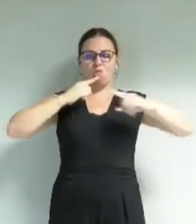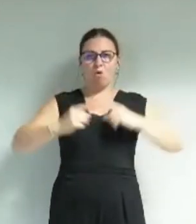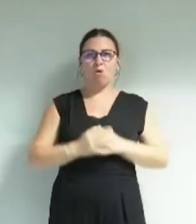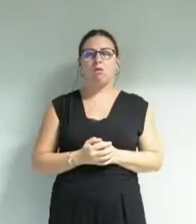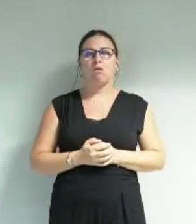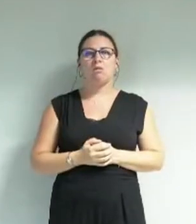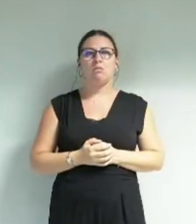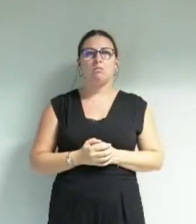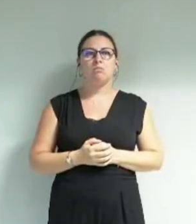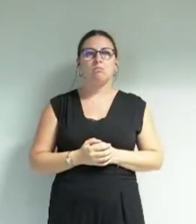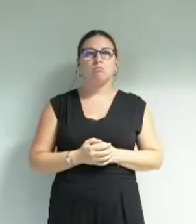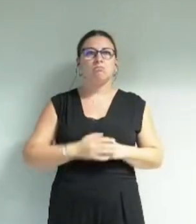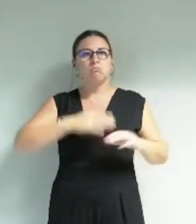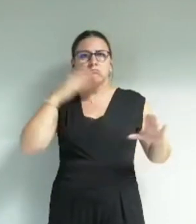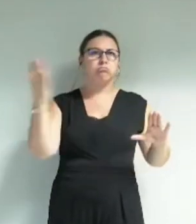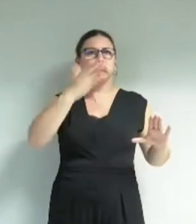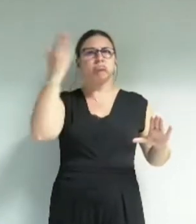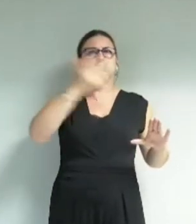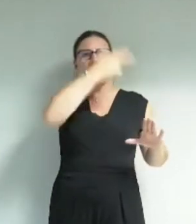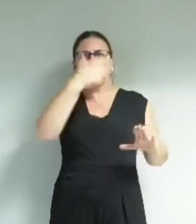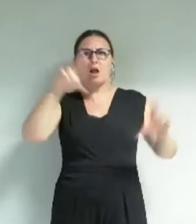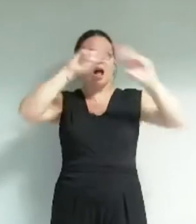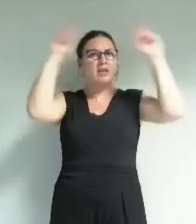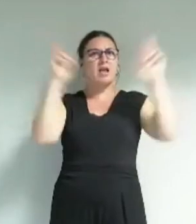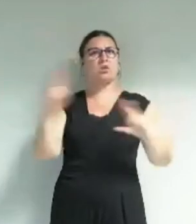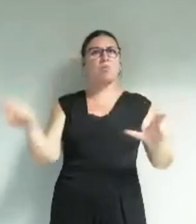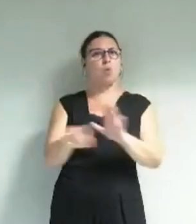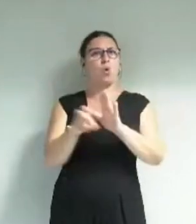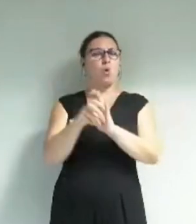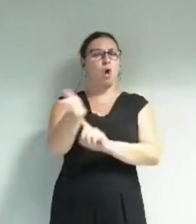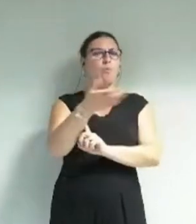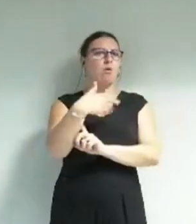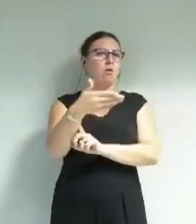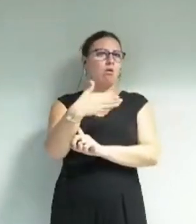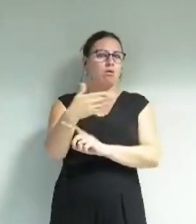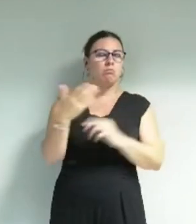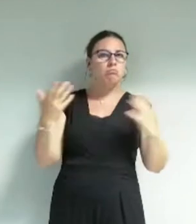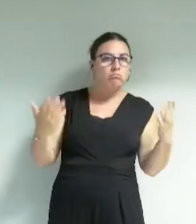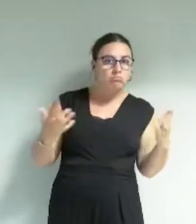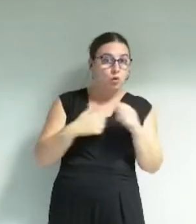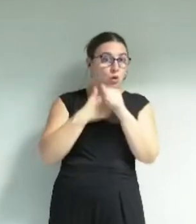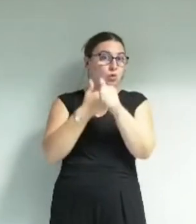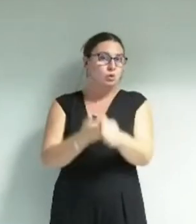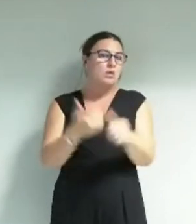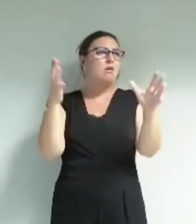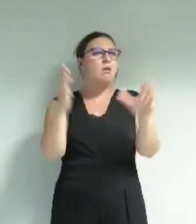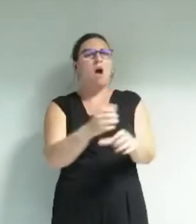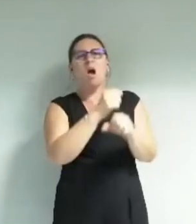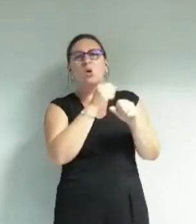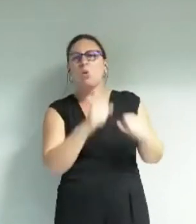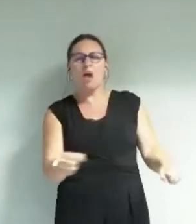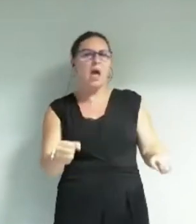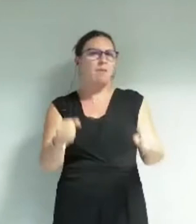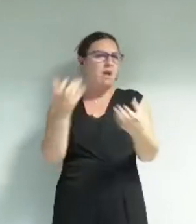'excellence nationale et internationale de Grenoble elle reposait sur ce fantastique terreau de